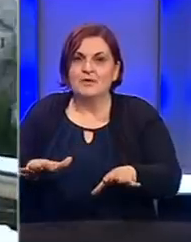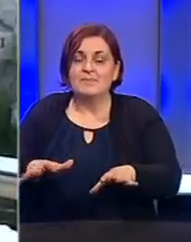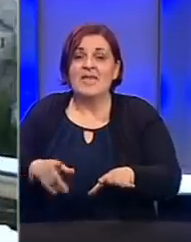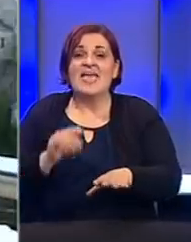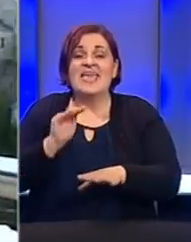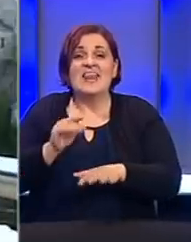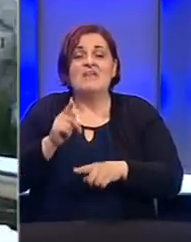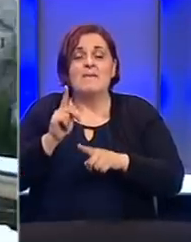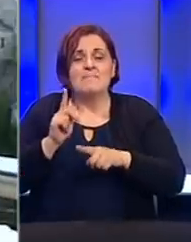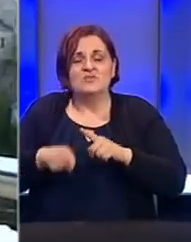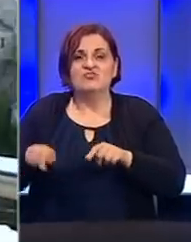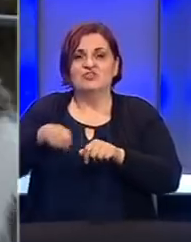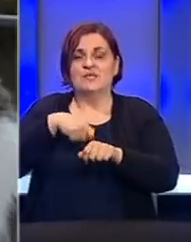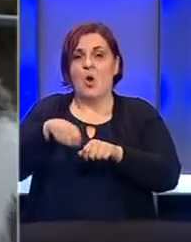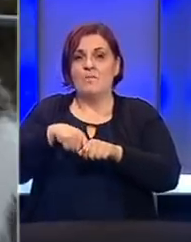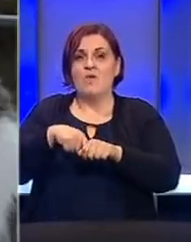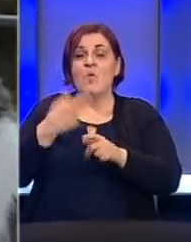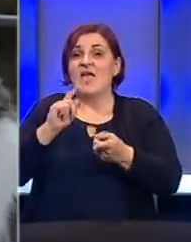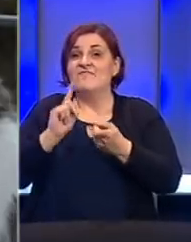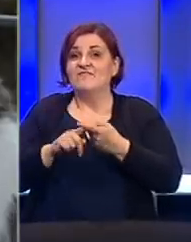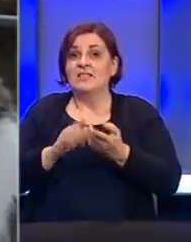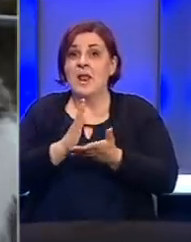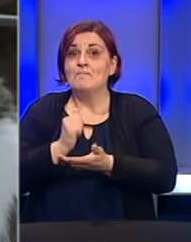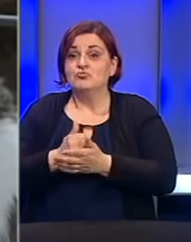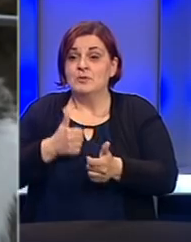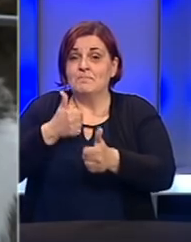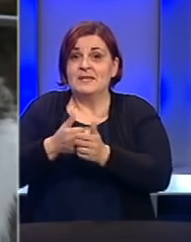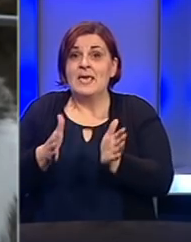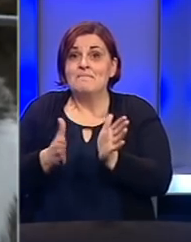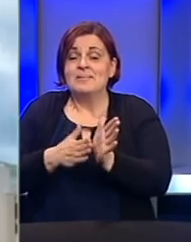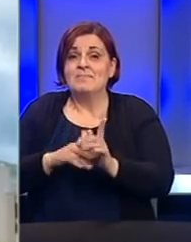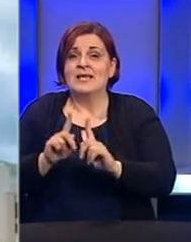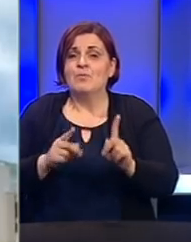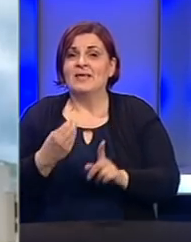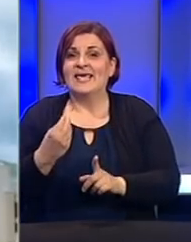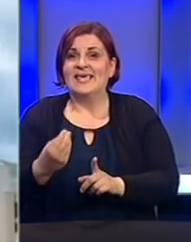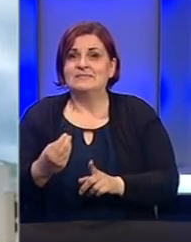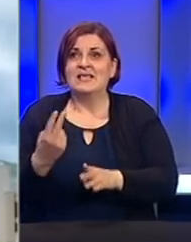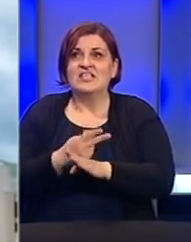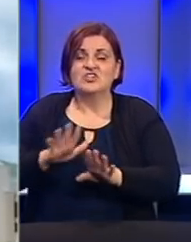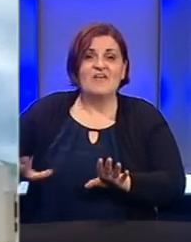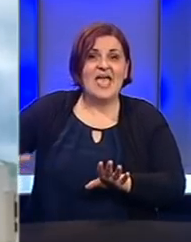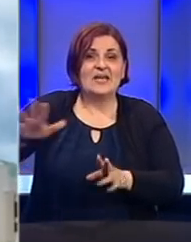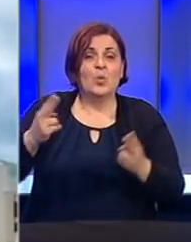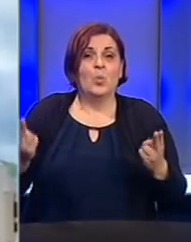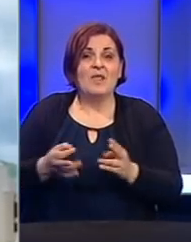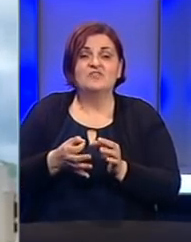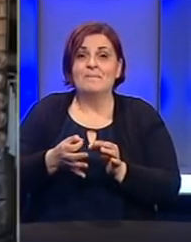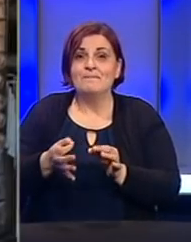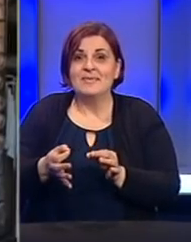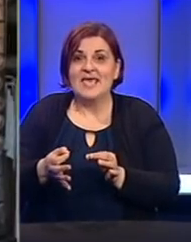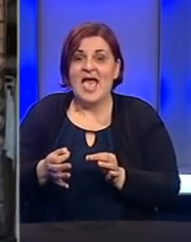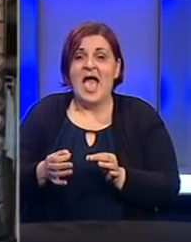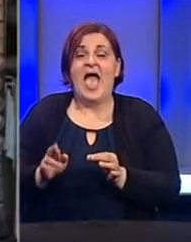posljednje će se oporaviti. Ukoliko Federacija bude brže slijedila primjer Republike Srpske kao i zemalja regije u ubložavanju mjera